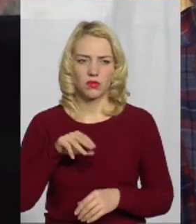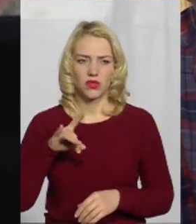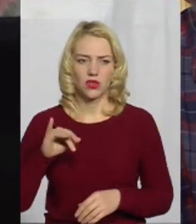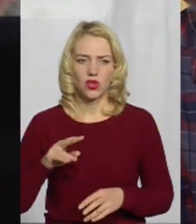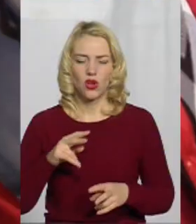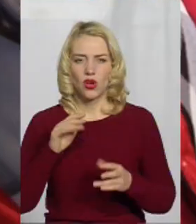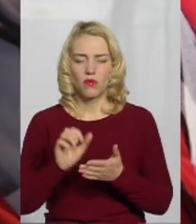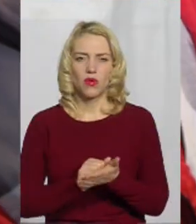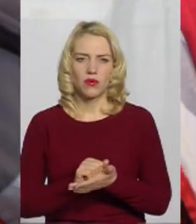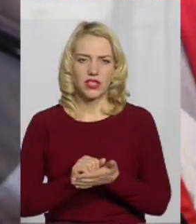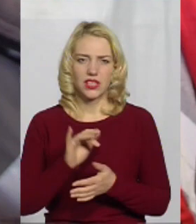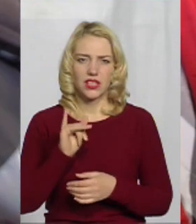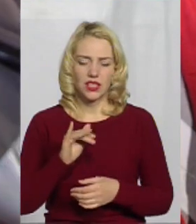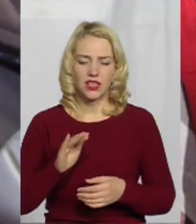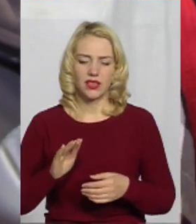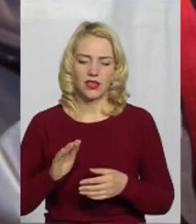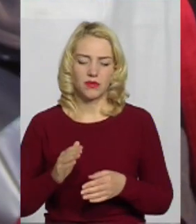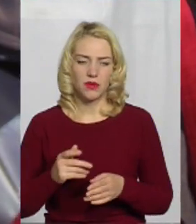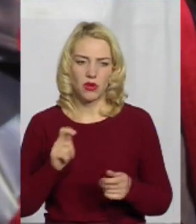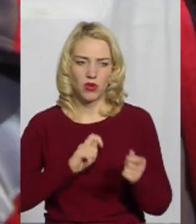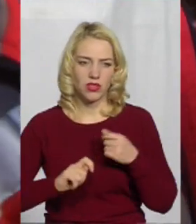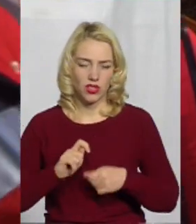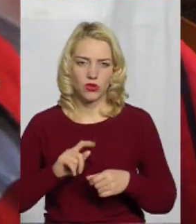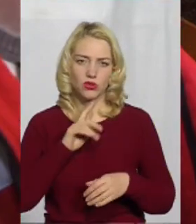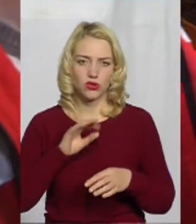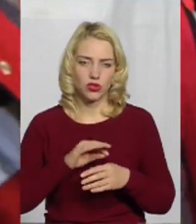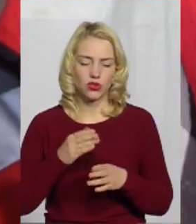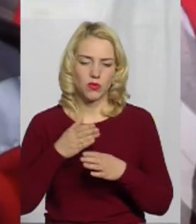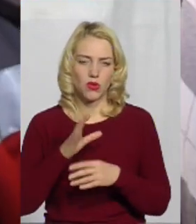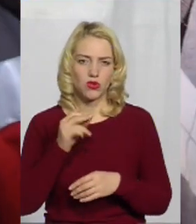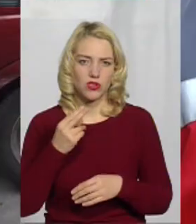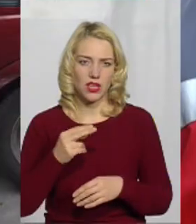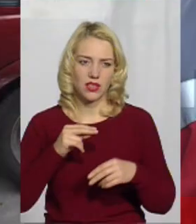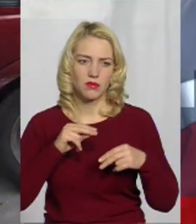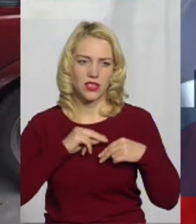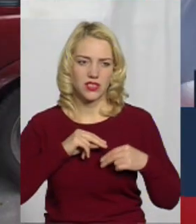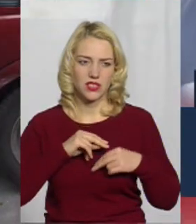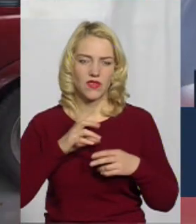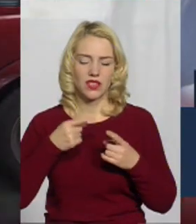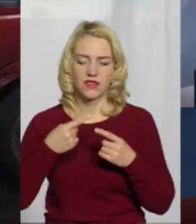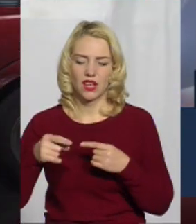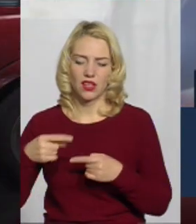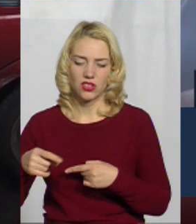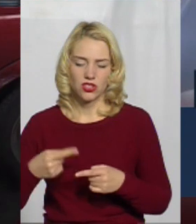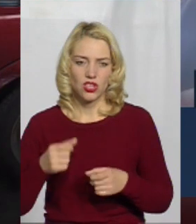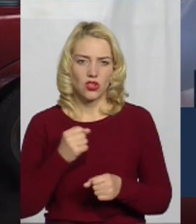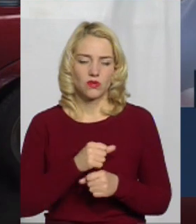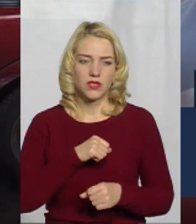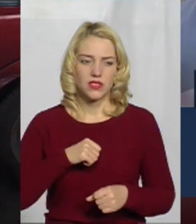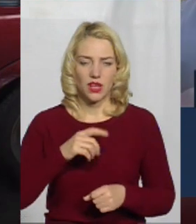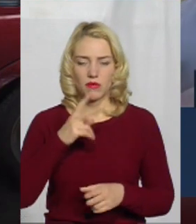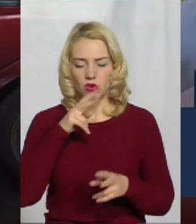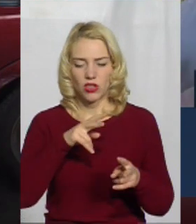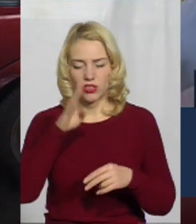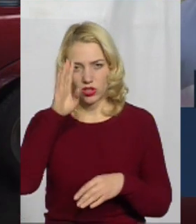передягнути дружину йому допомагають працівники соціальної служби. Все інше мусить робити сам. Її доглядає чоловік, якого теж проблеми